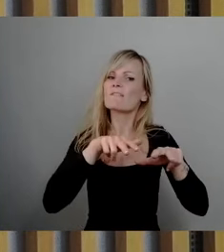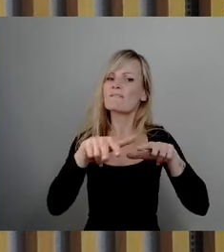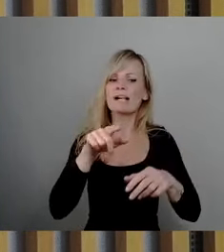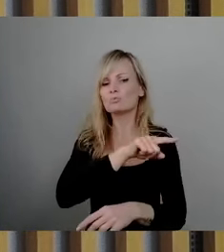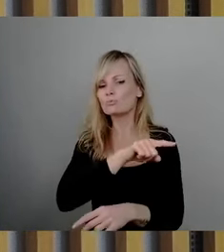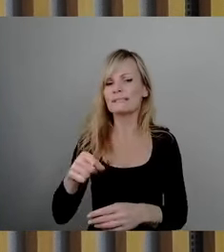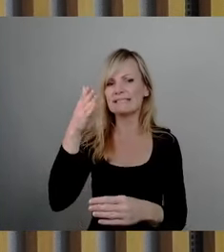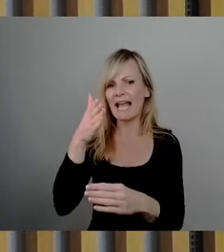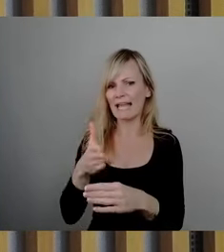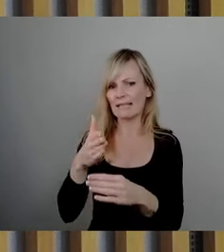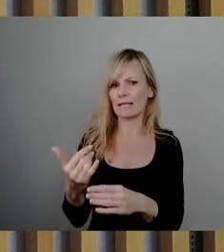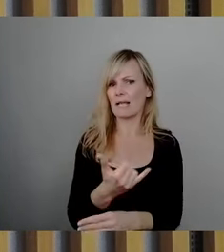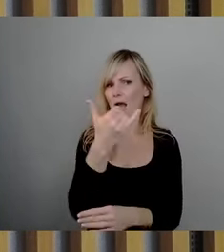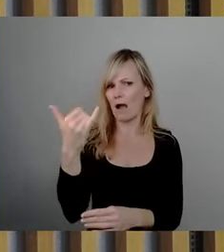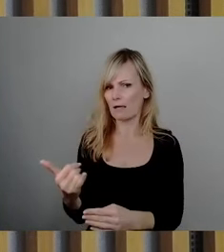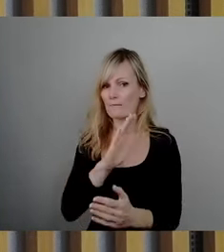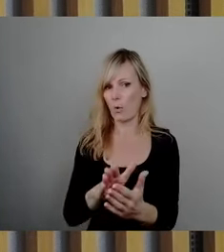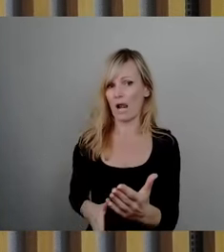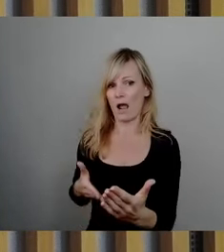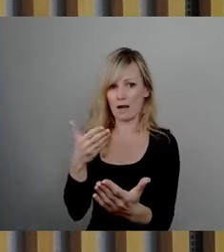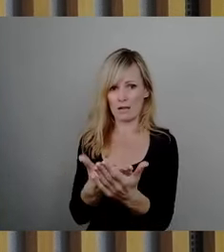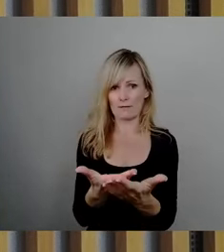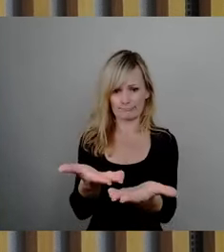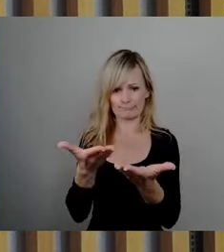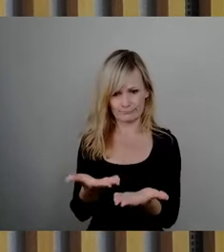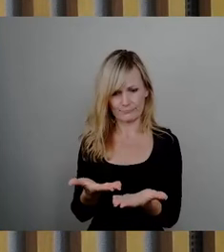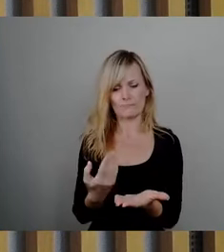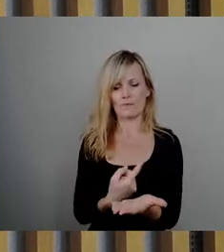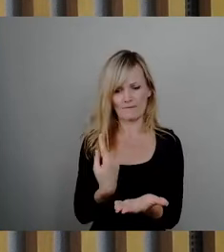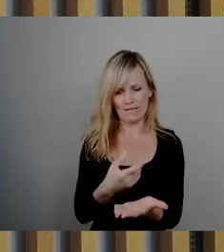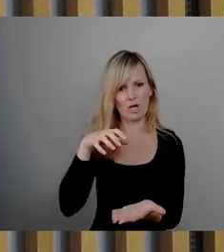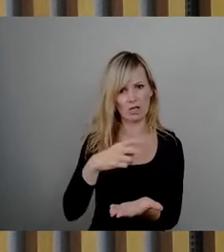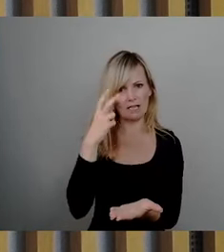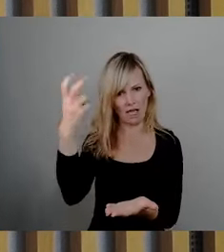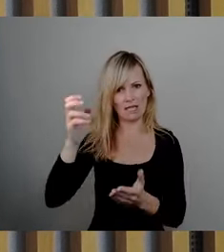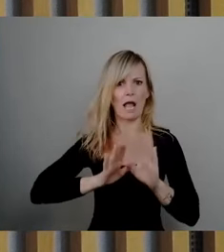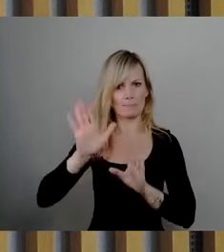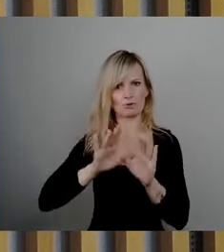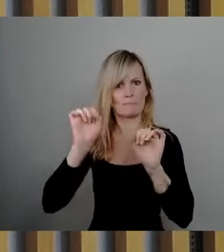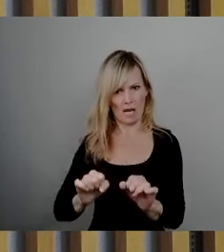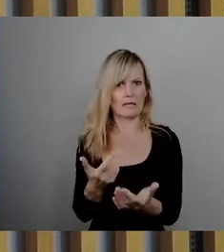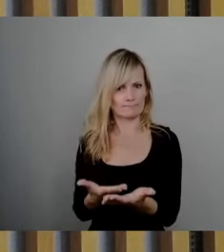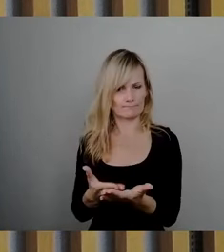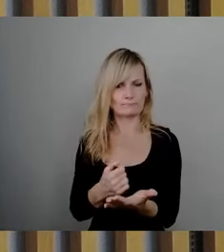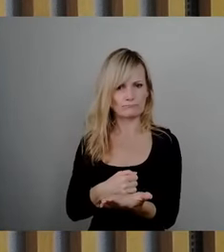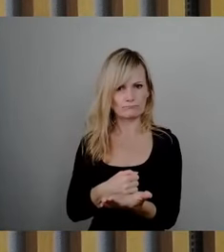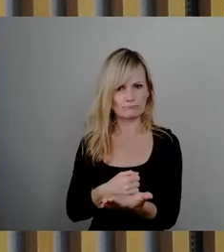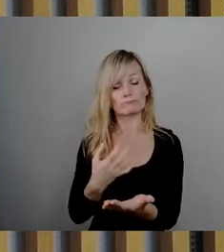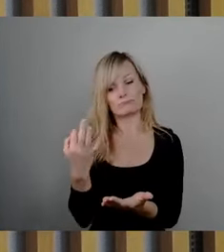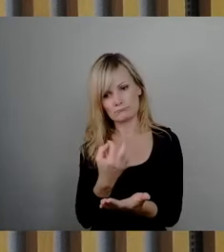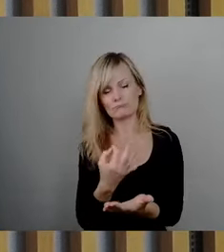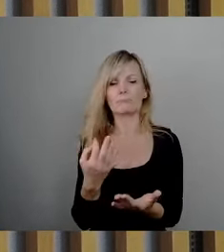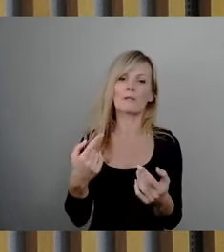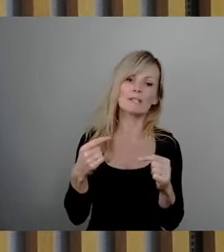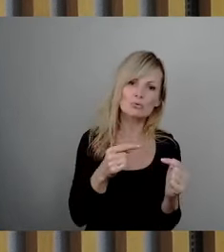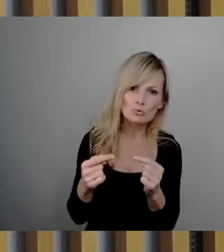des Jahres eine Vorlage vorzulegen für den Stadtrat. Wir wissen alle, es bedarf dann der Diskussion, der Entscheidung und